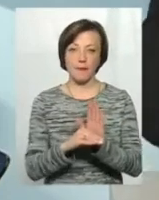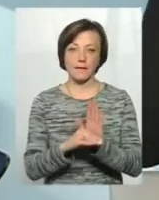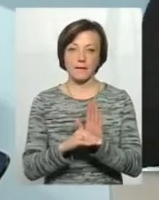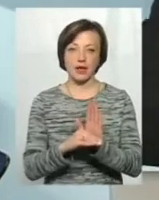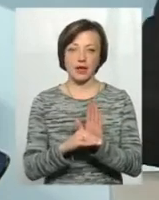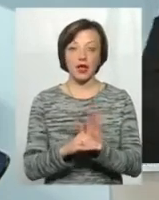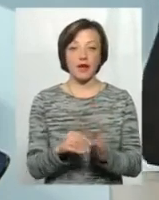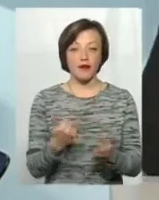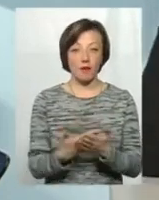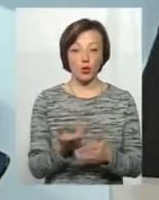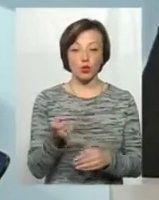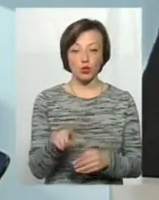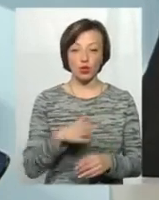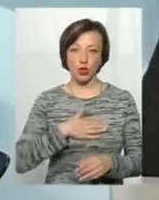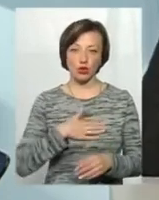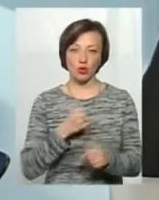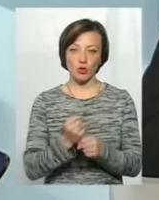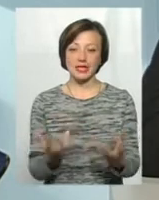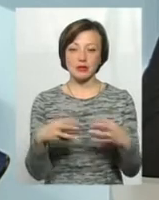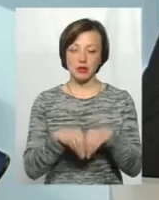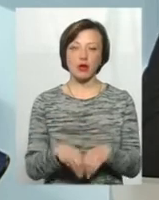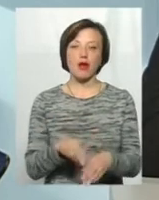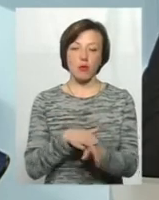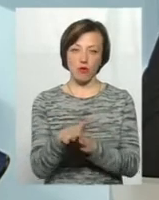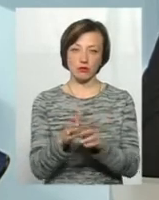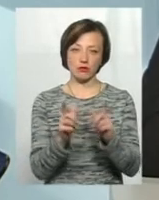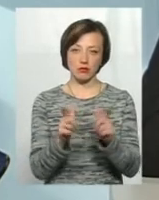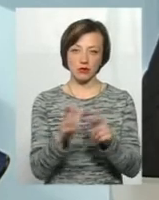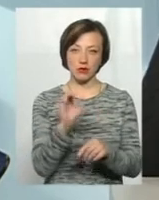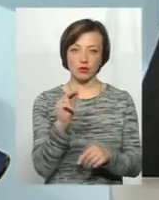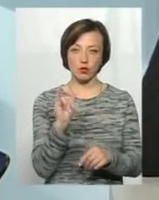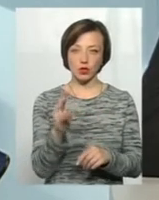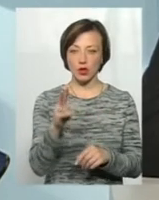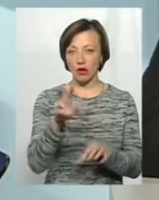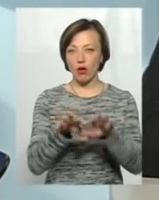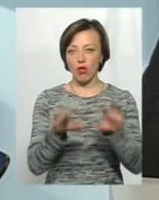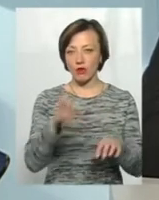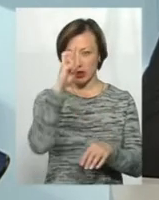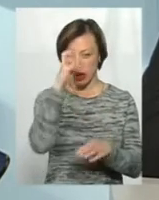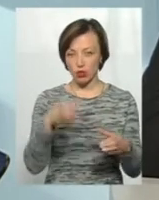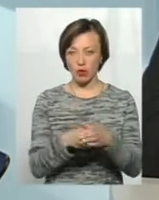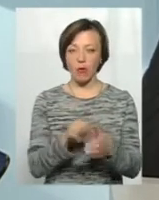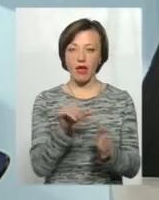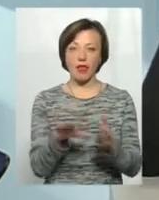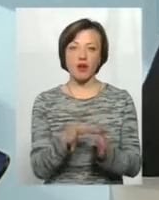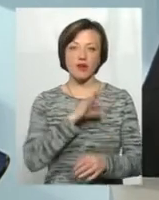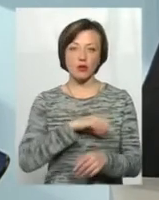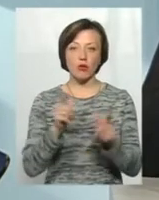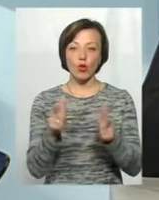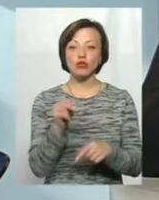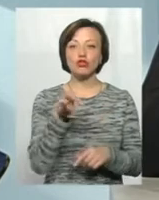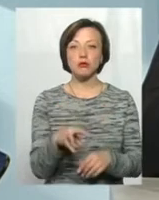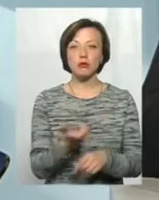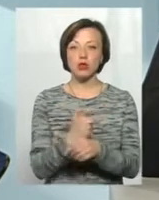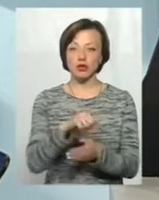І от тут наша робота спільна, я повністю з паном Савчуком, головою Держкомнерефективності, погоджуюся. Чим більше